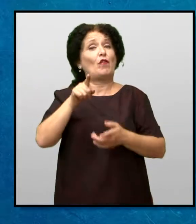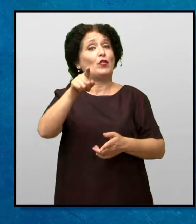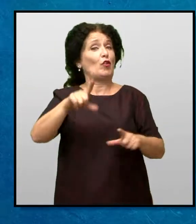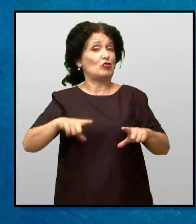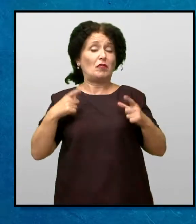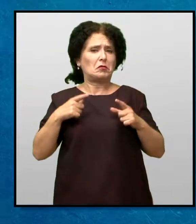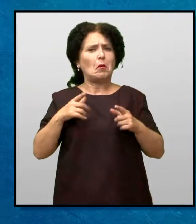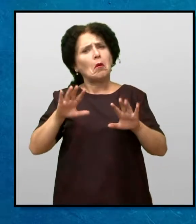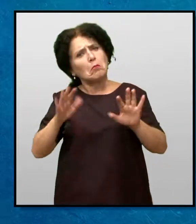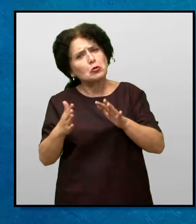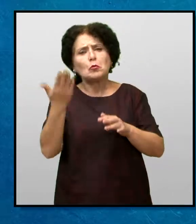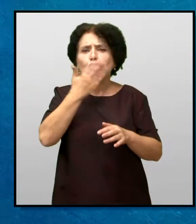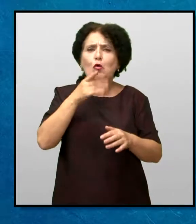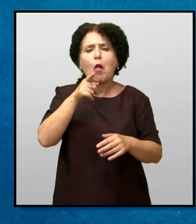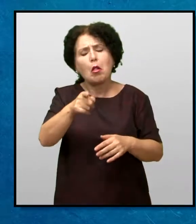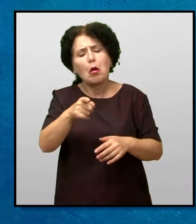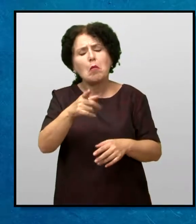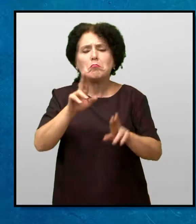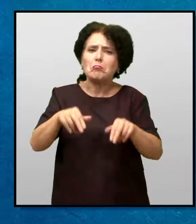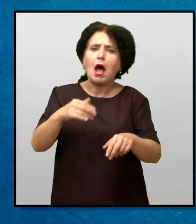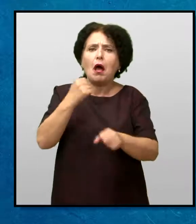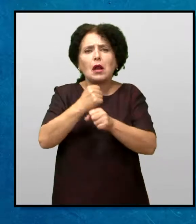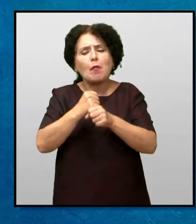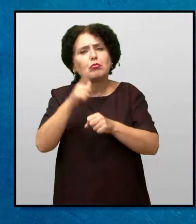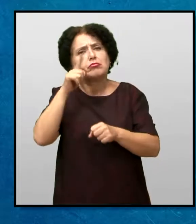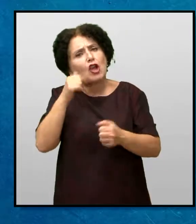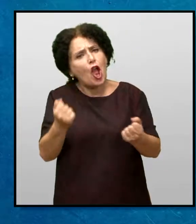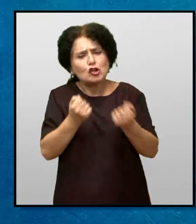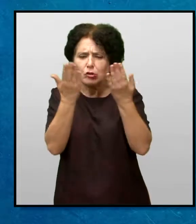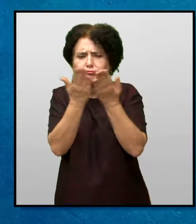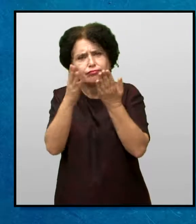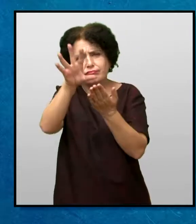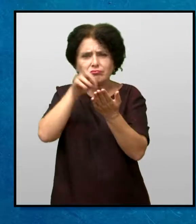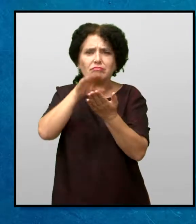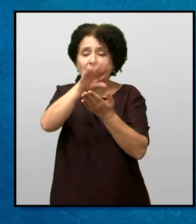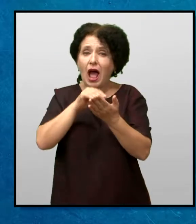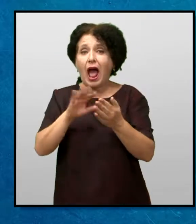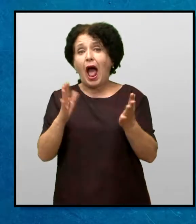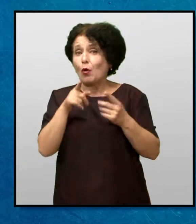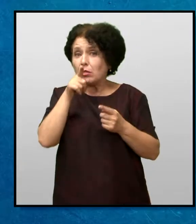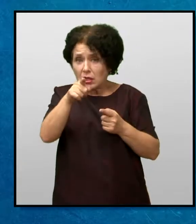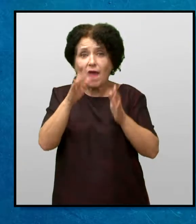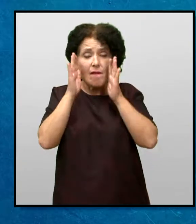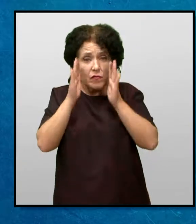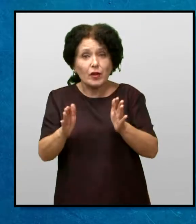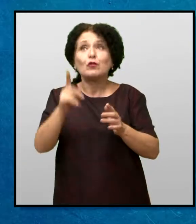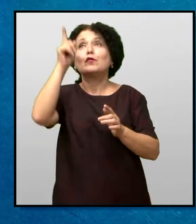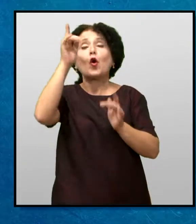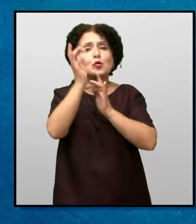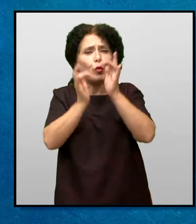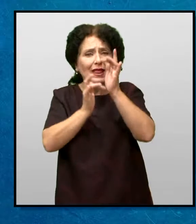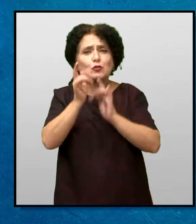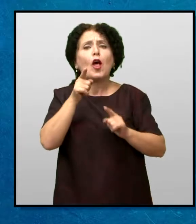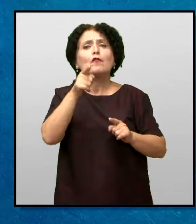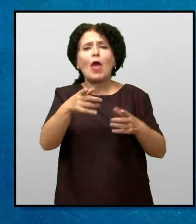Може би на училиште и ке има некои работи Што ке те бидат тешки да ги разбереш Ако си поверуал во Господ Исус